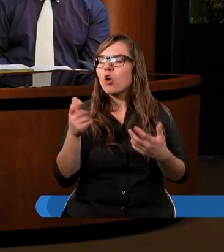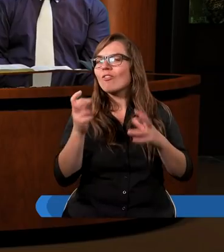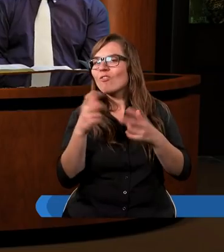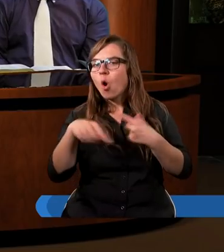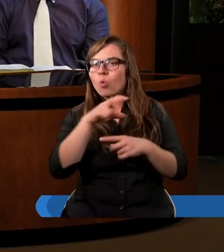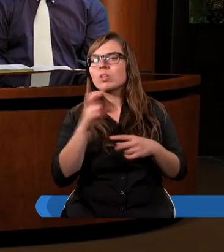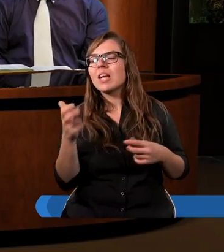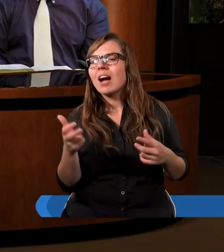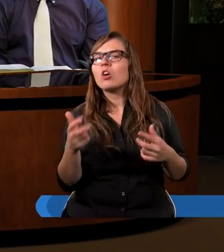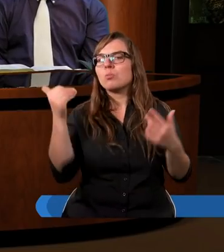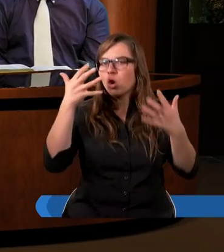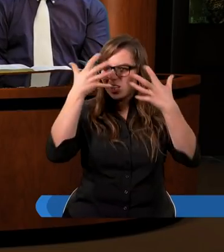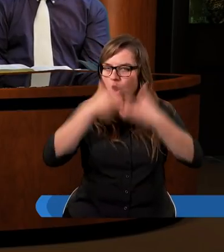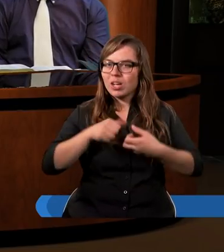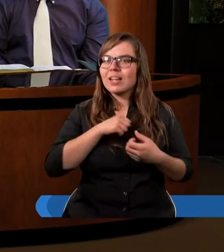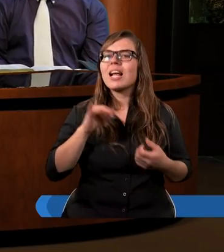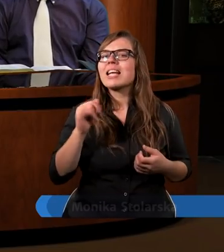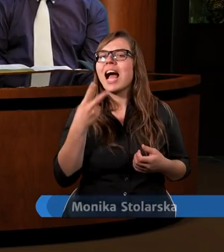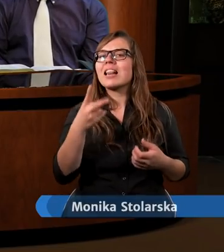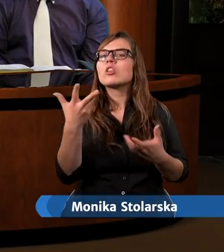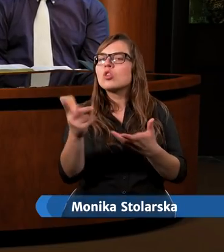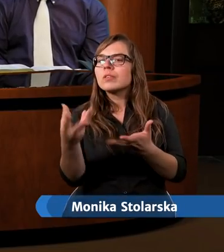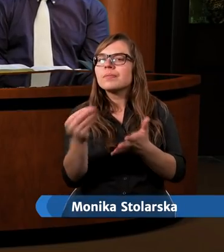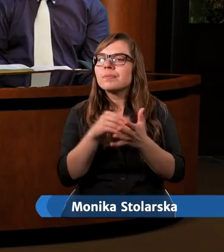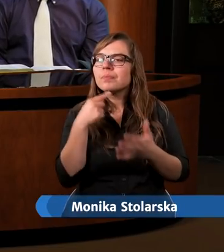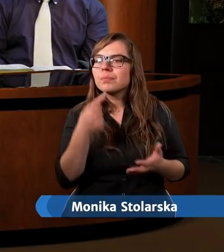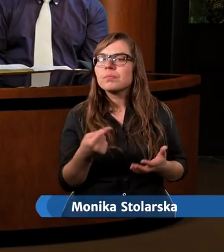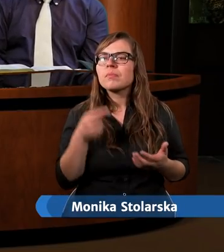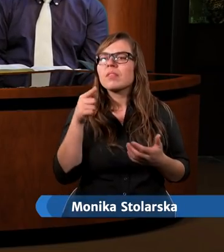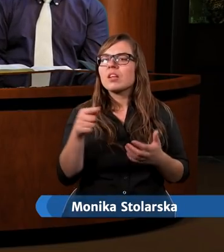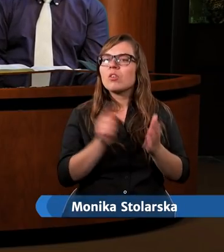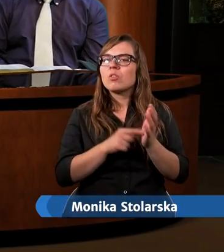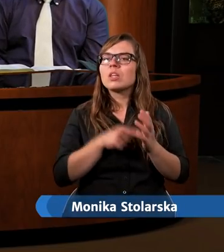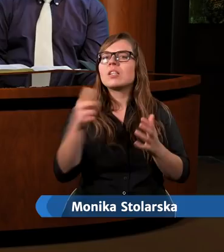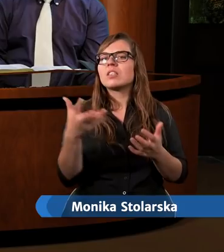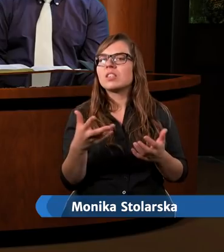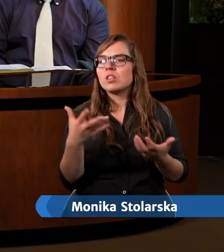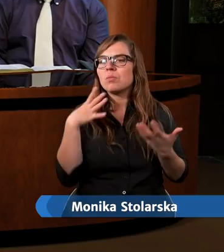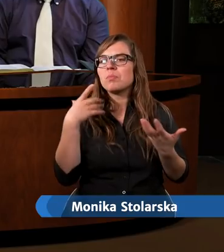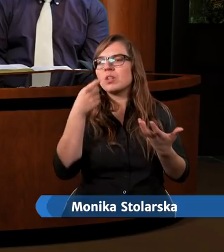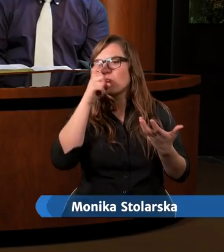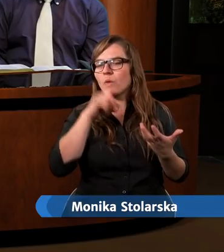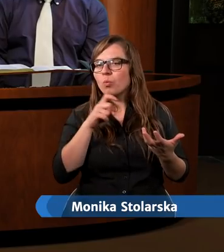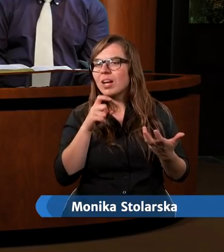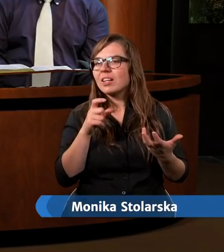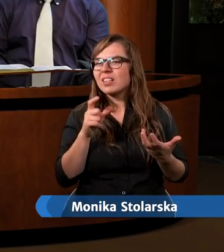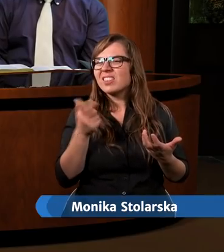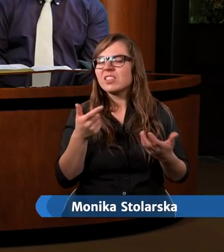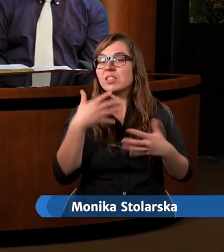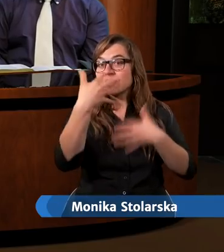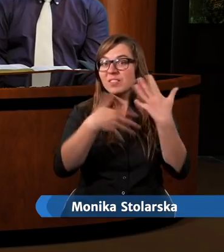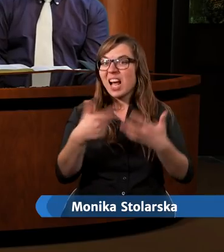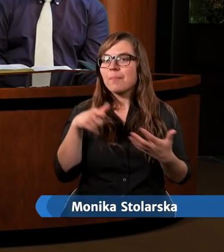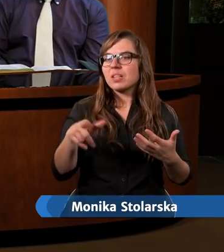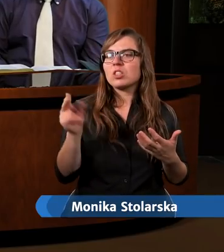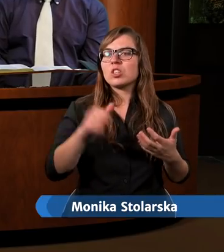mogli się koncentrować. Janek, coś chciałeś powiedzieć? Oni poszukiwali po prostu swojej sławy, zamiast tego,